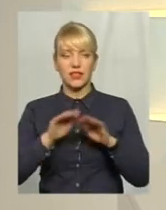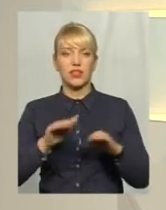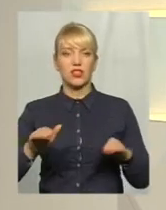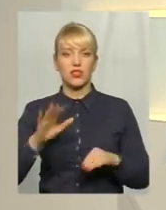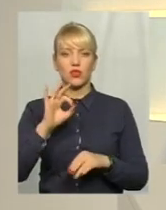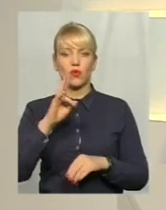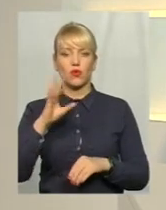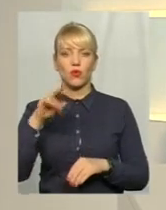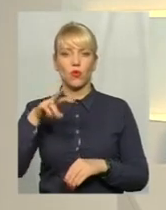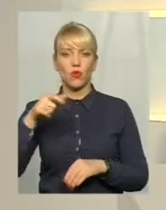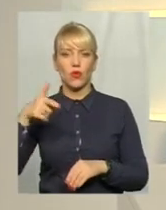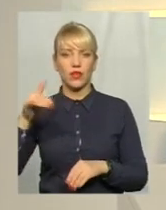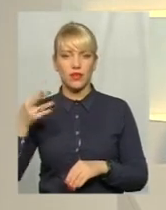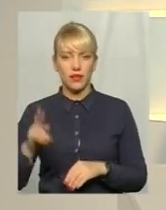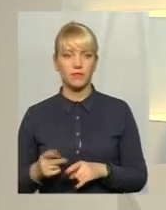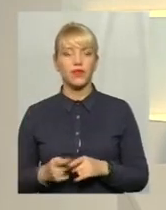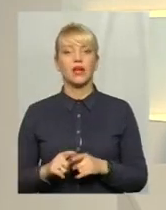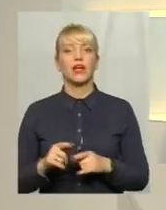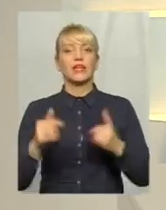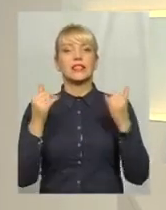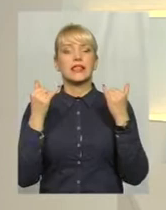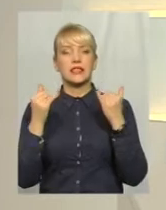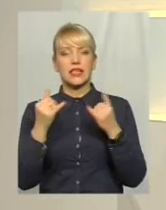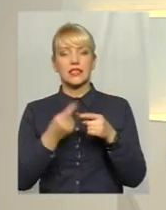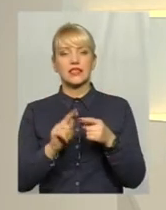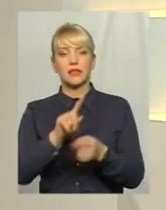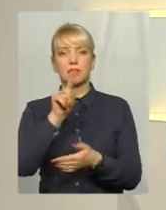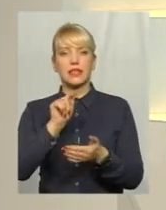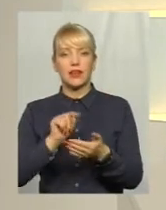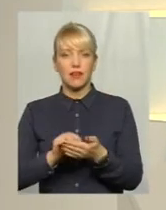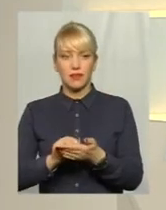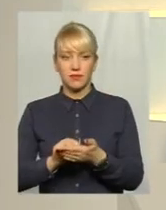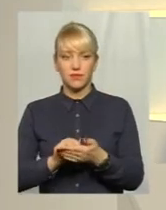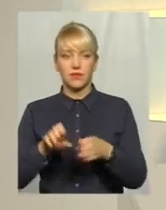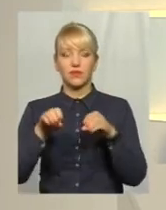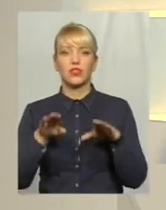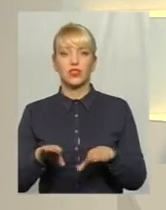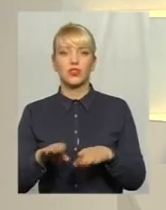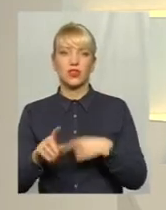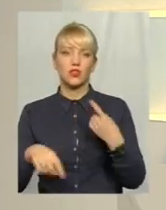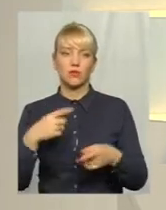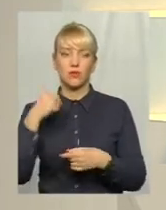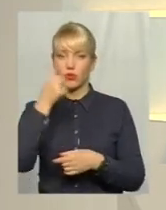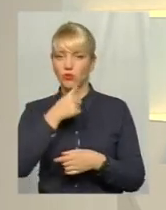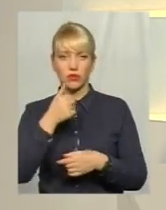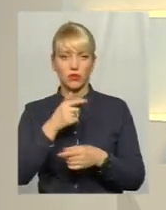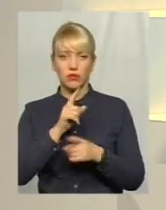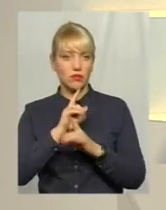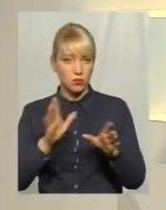студії про це говорили. Тобто, наразі і це питання вирішенню наступного року не підлягає?